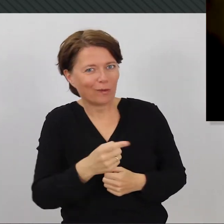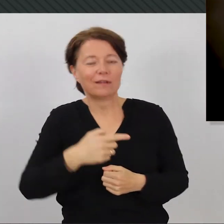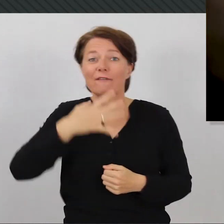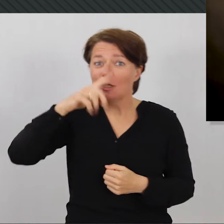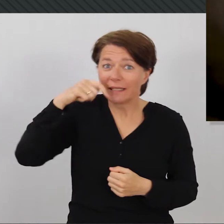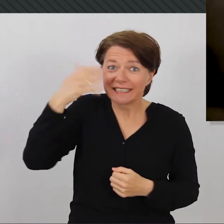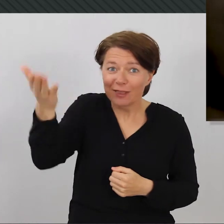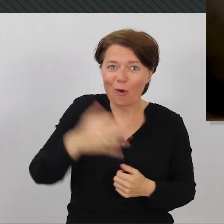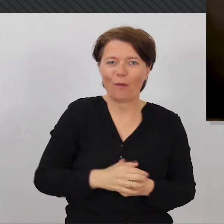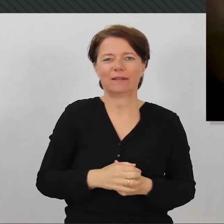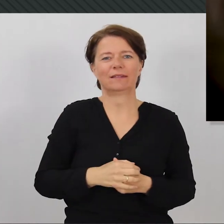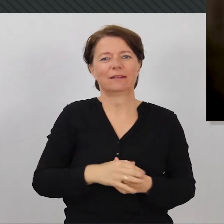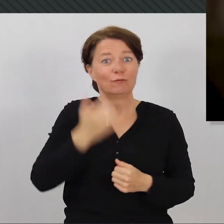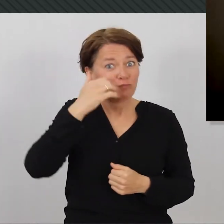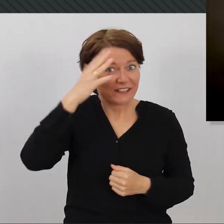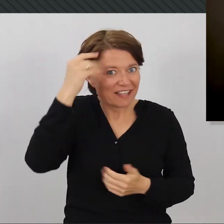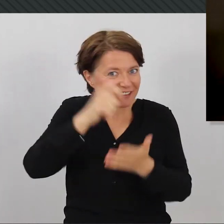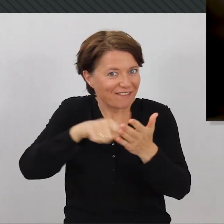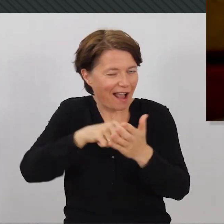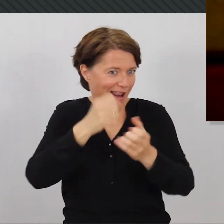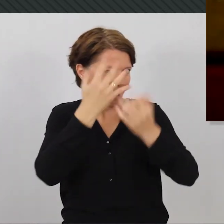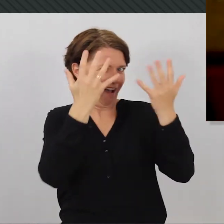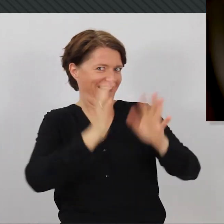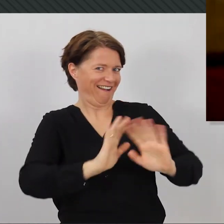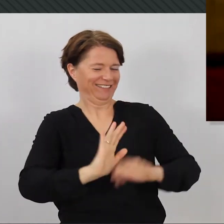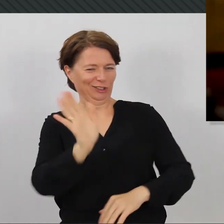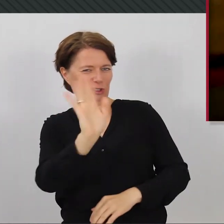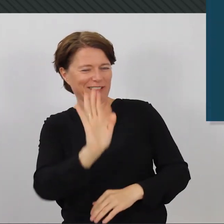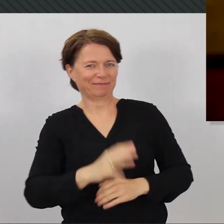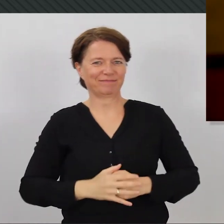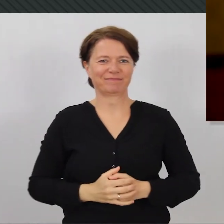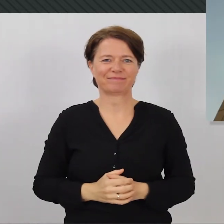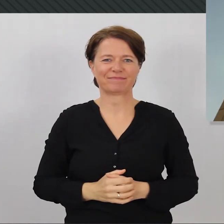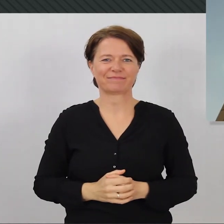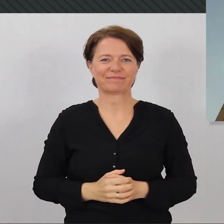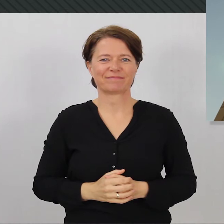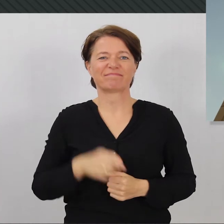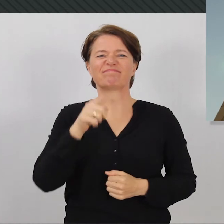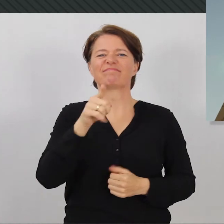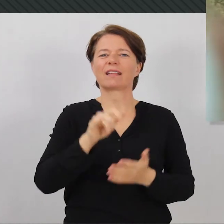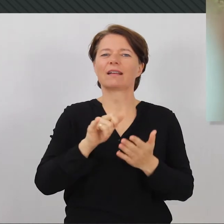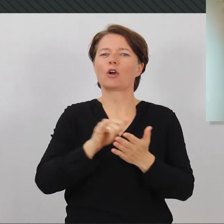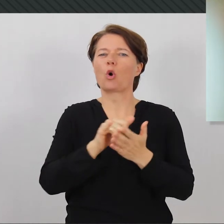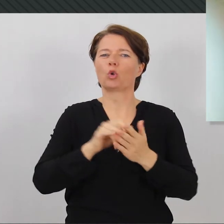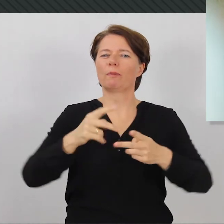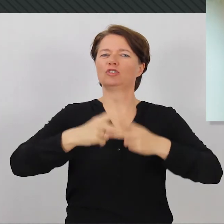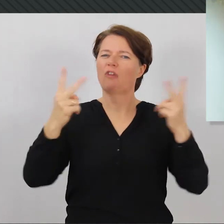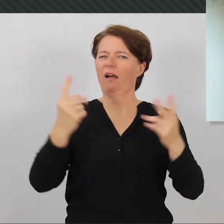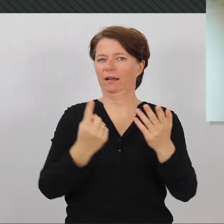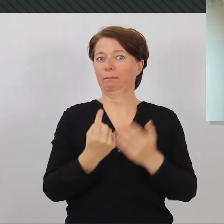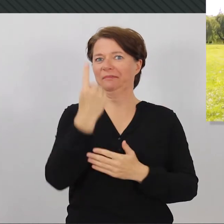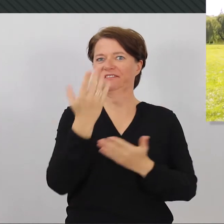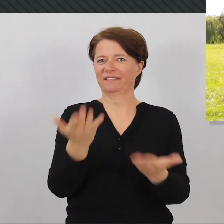Spaß neu im Kino. Und nicht vergessen, wählen zu gehen. Natürlich nicht. Alles klar, tschüss. So eine Karriere als YouTube-Star